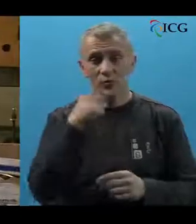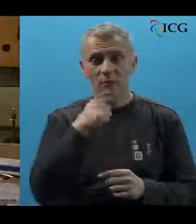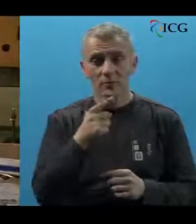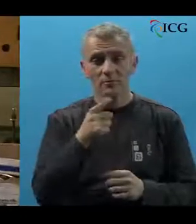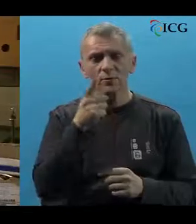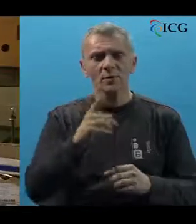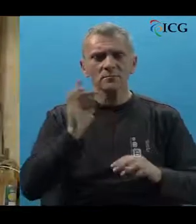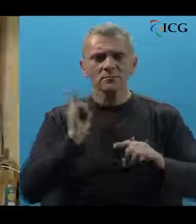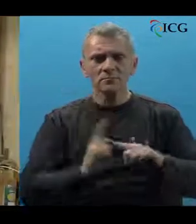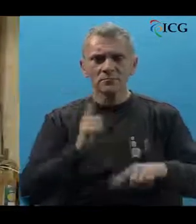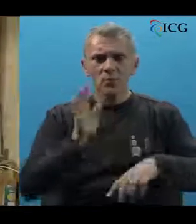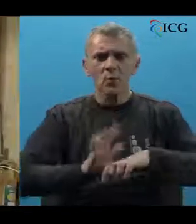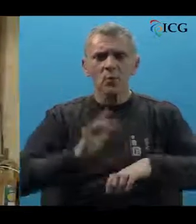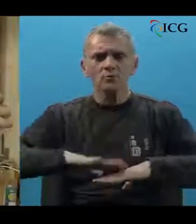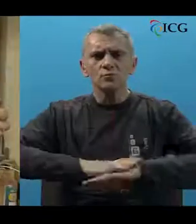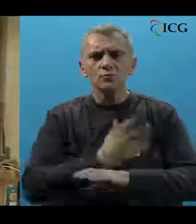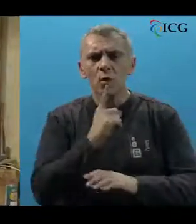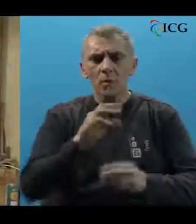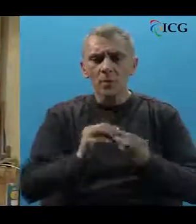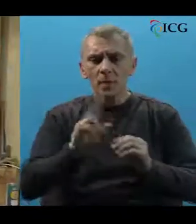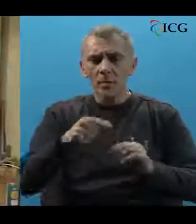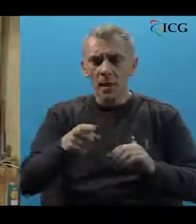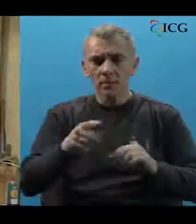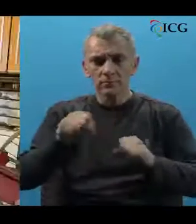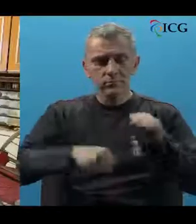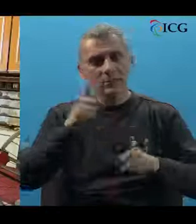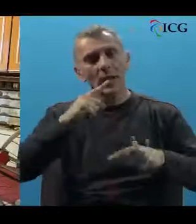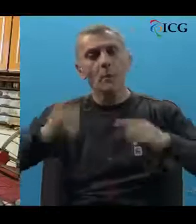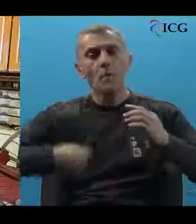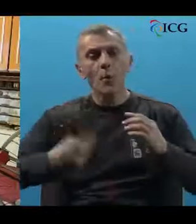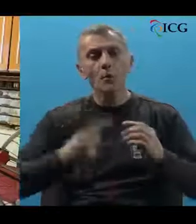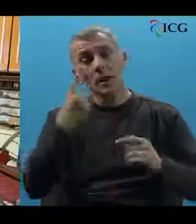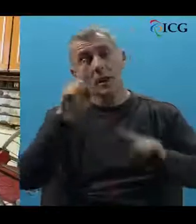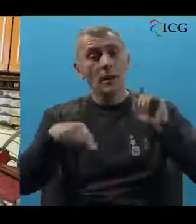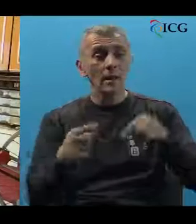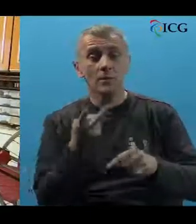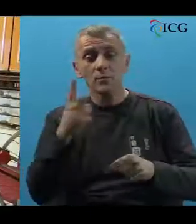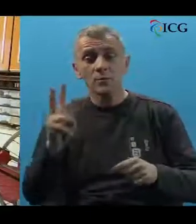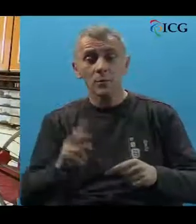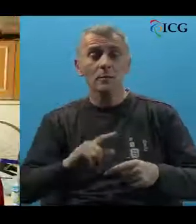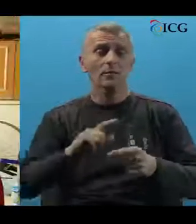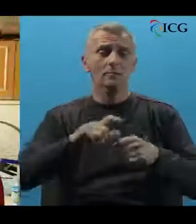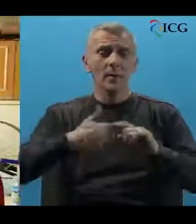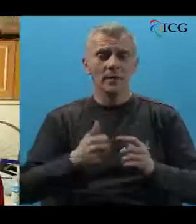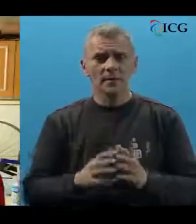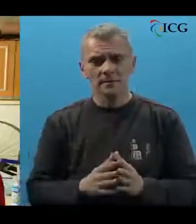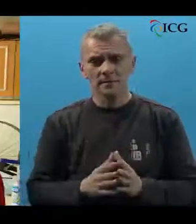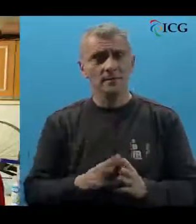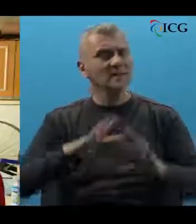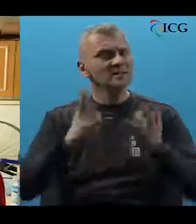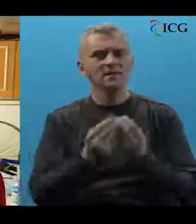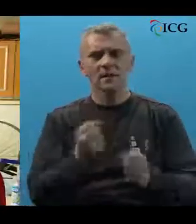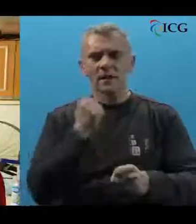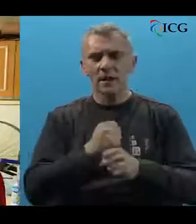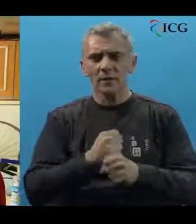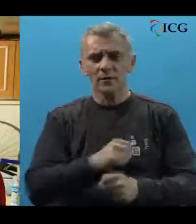je istančani osjećaj za svaki problem koji može nastati na biciklu, ali motoru, čak i nekim drugim uređajima. Sve je napravio sam.